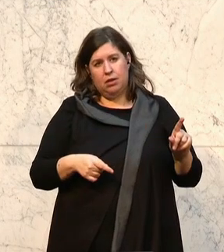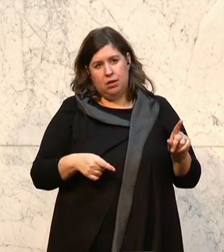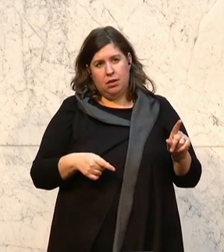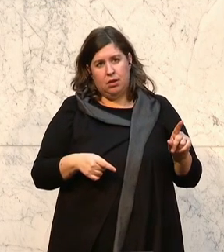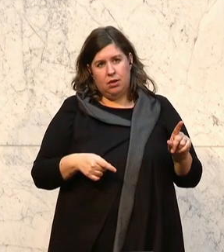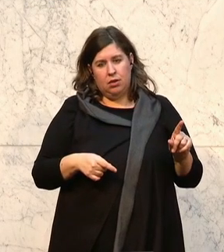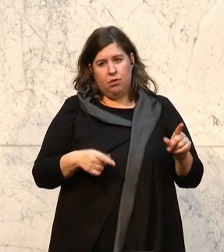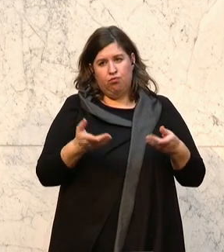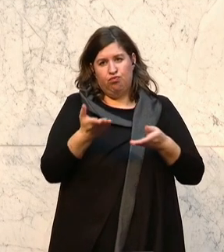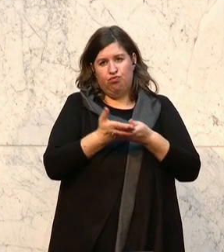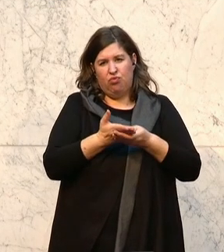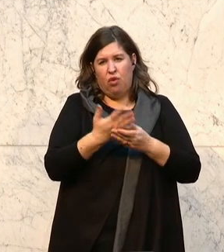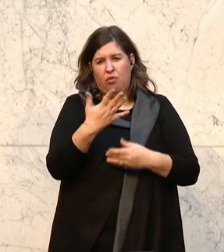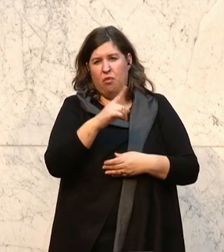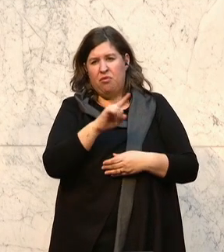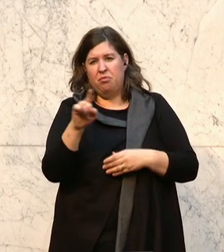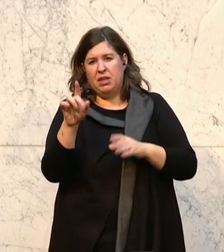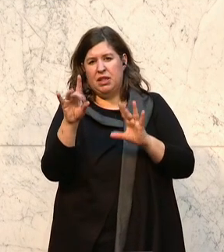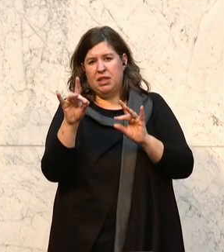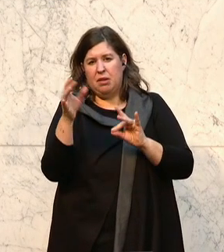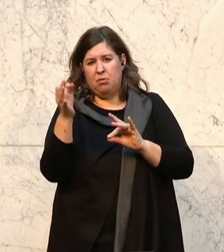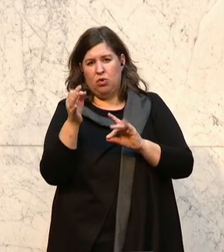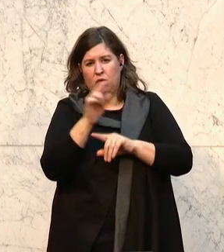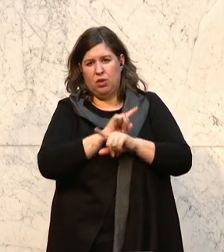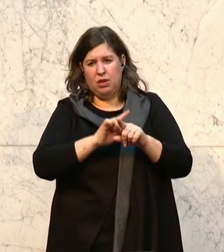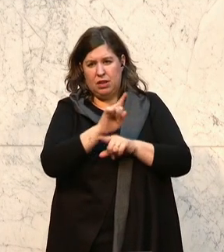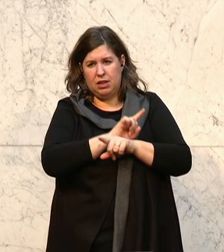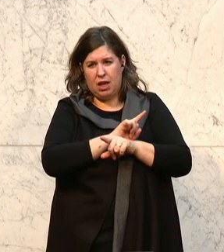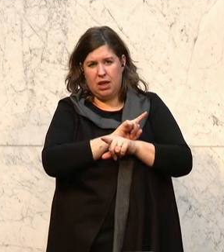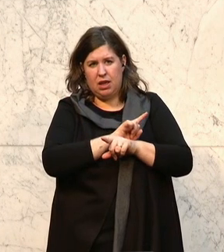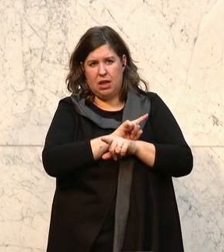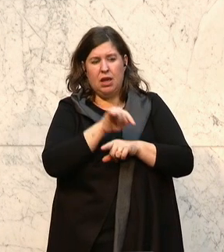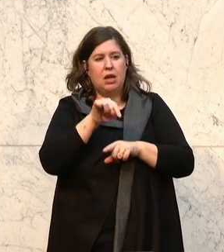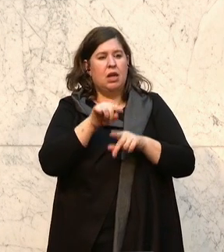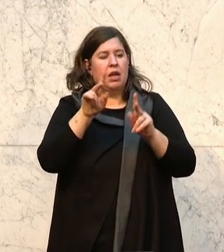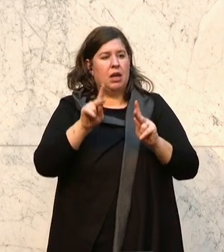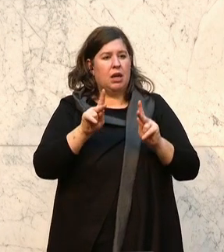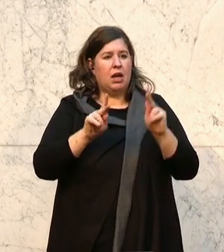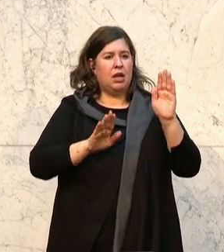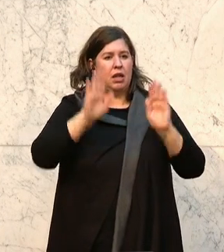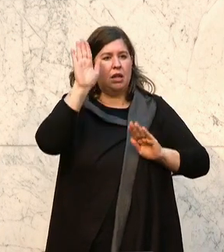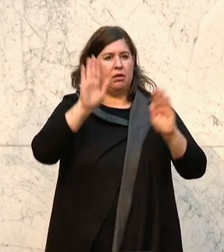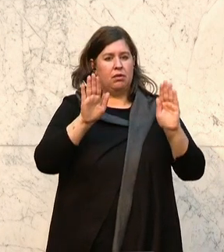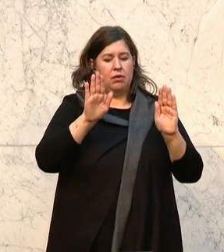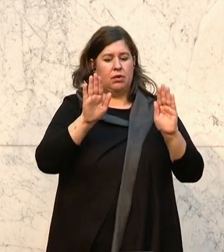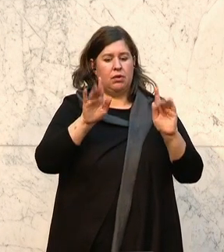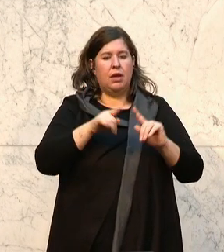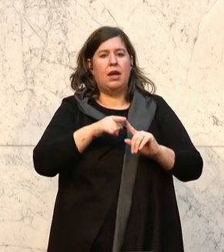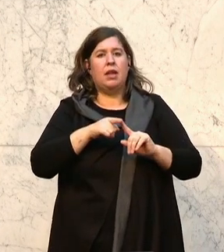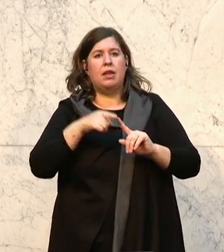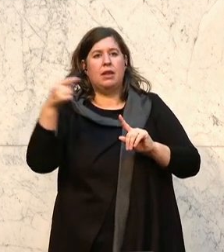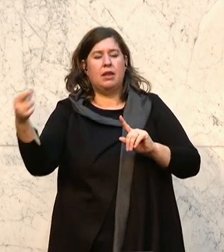Kokie dauert noch 5 bis 10 Minuten. Wir können die Abstimmung nach den